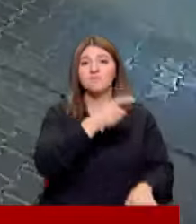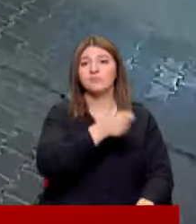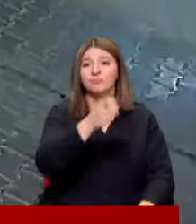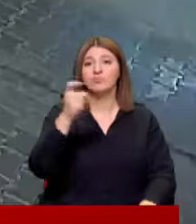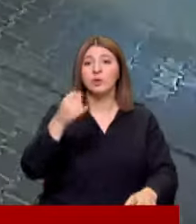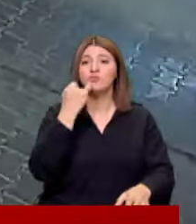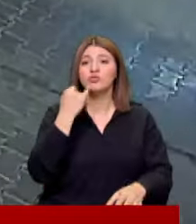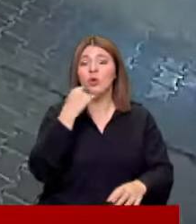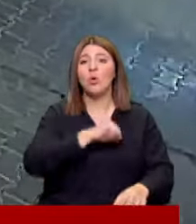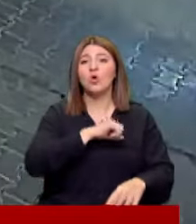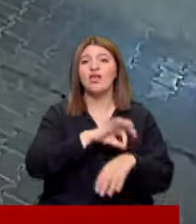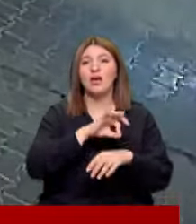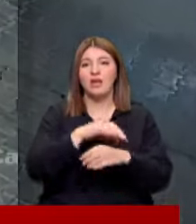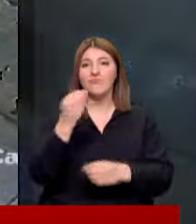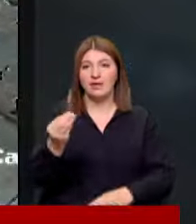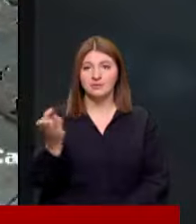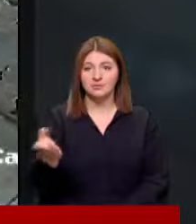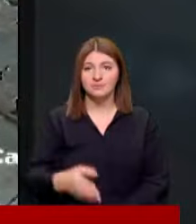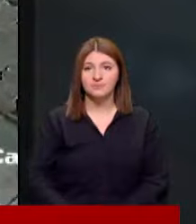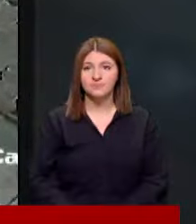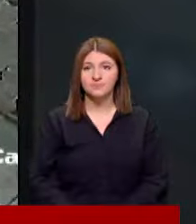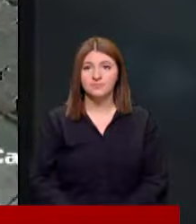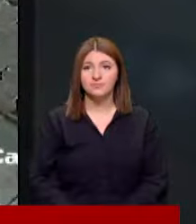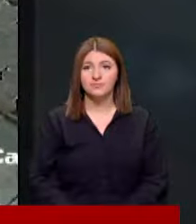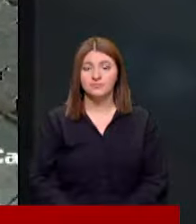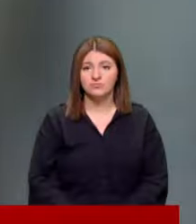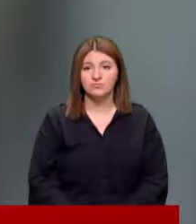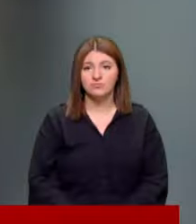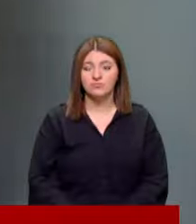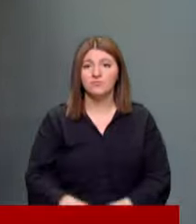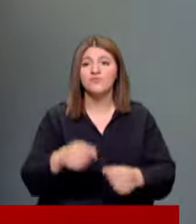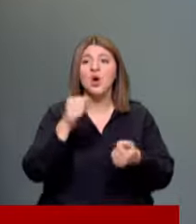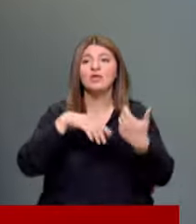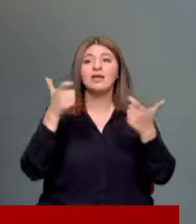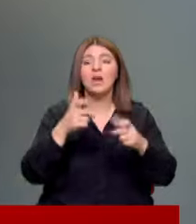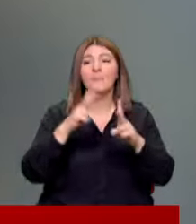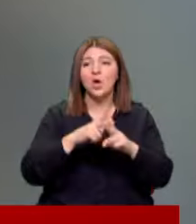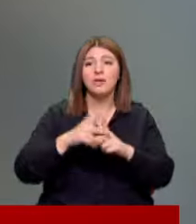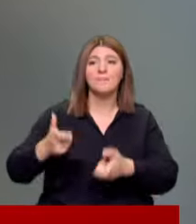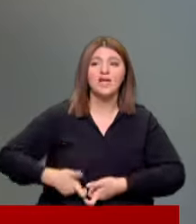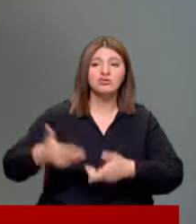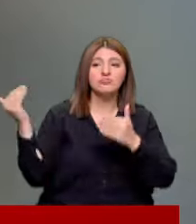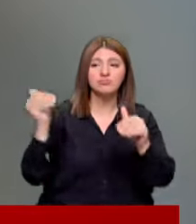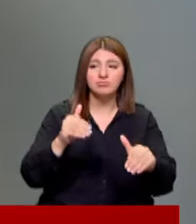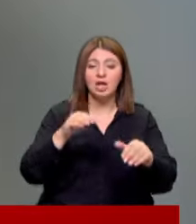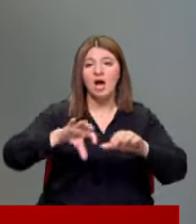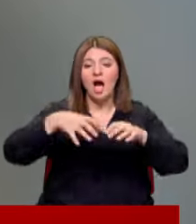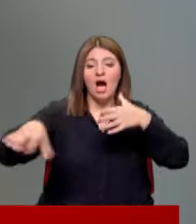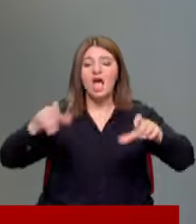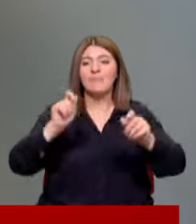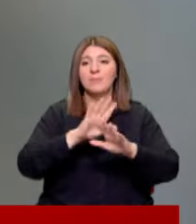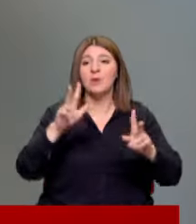Müşterilere korku dolu dakikalar yaşattı Olay yerine polisler ve bekçiler geldi Tarafları